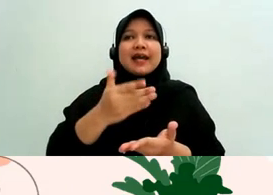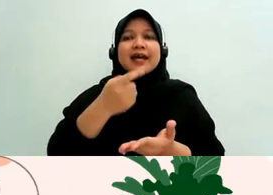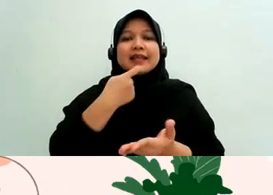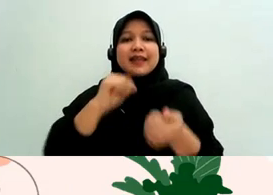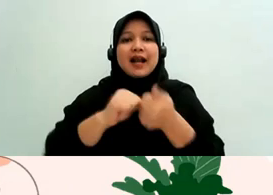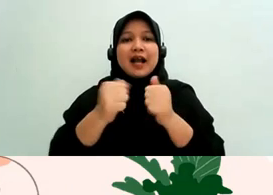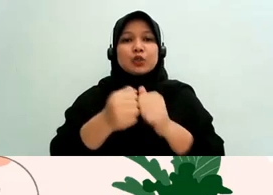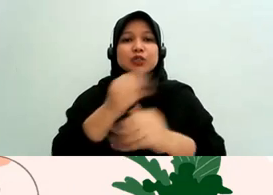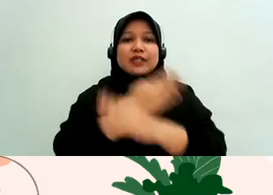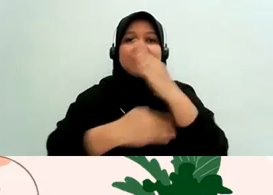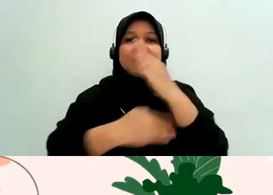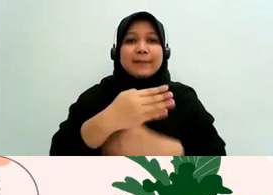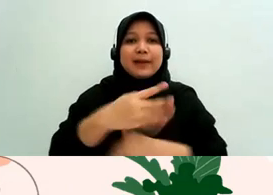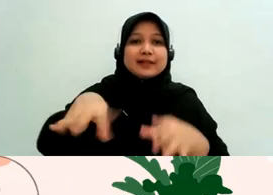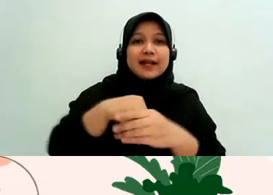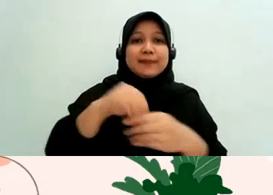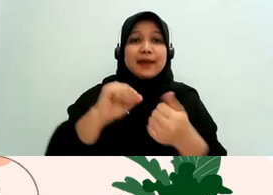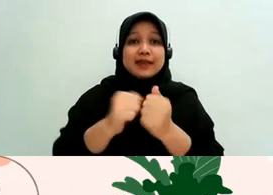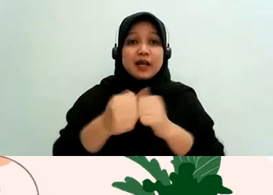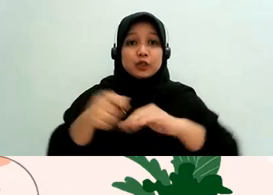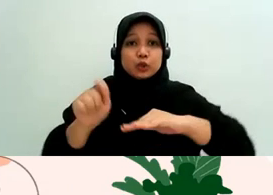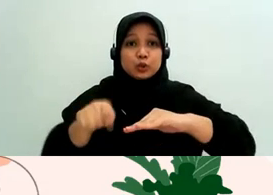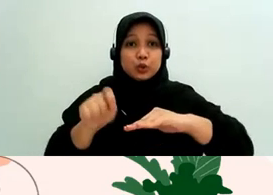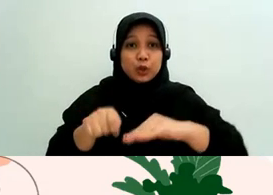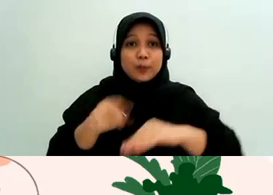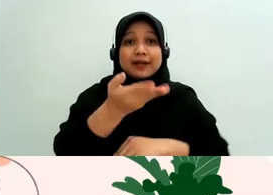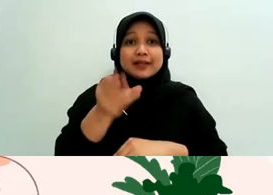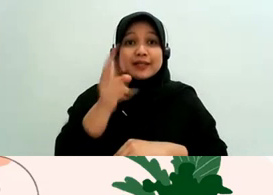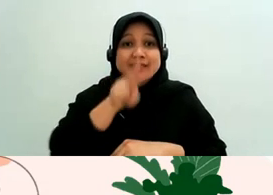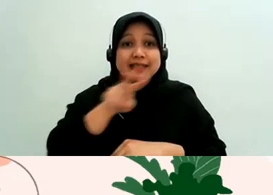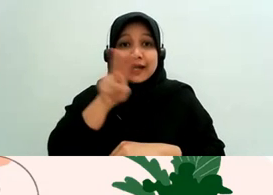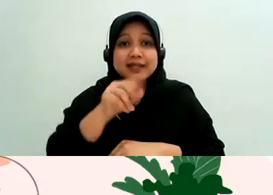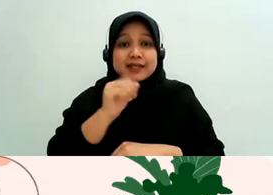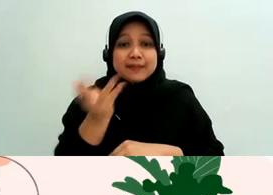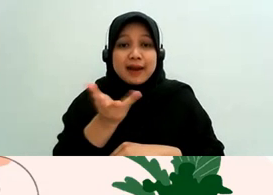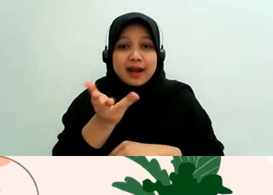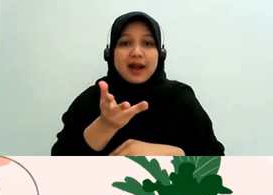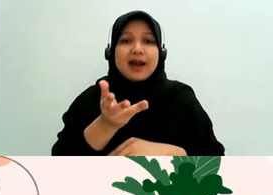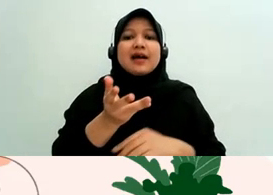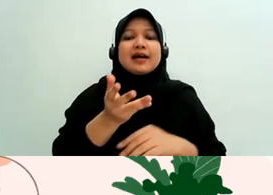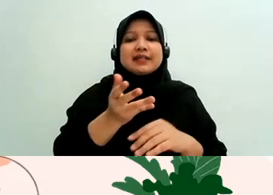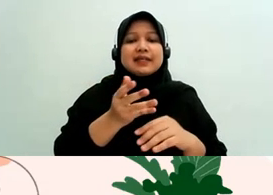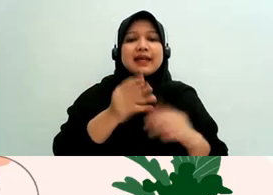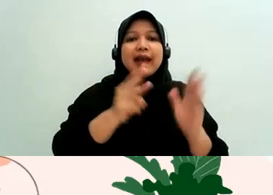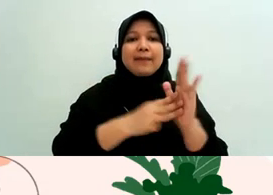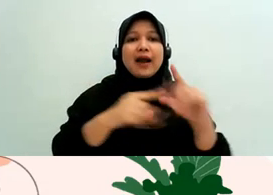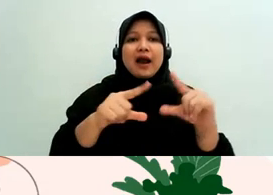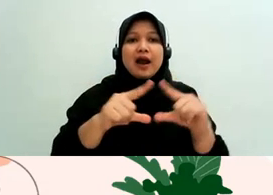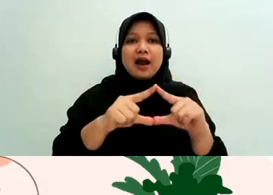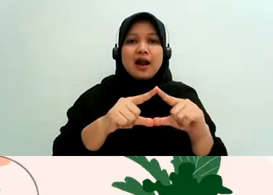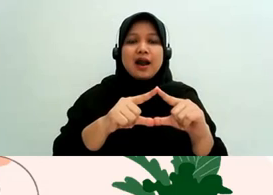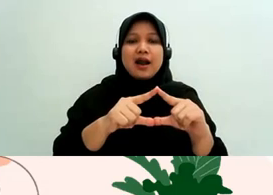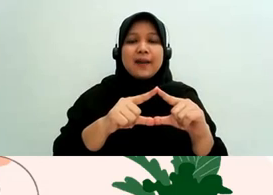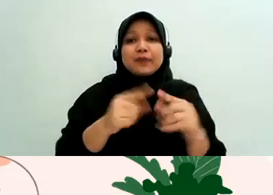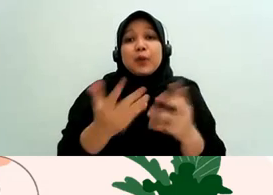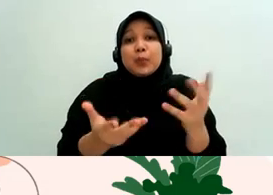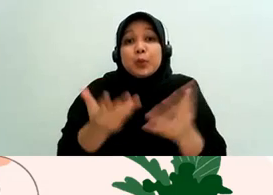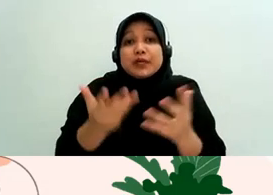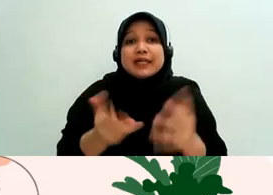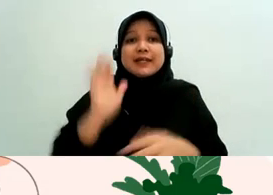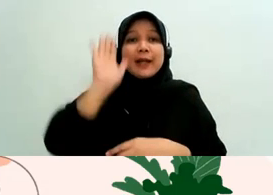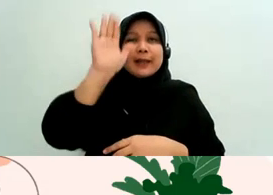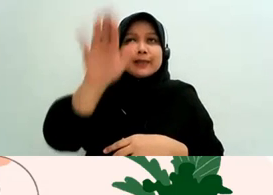-teman bisa cari di Direktori Putusan Makam Agung nanti mungkin kapan-kapan kita bisa